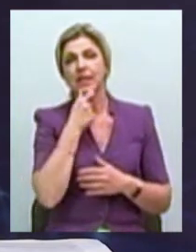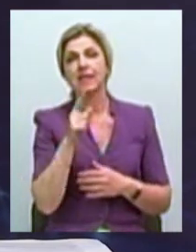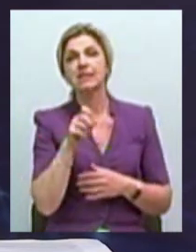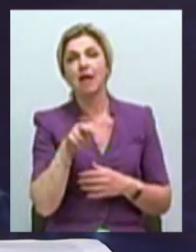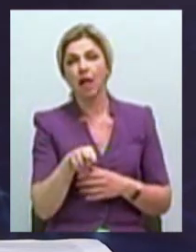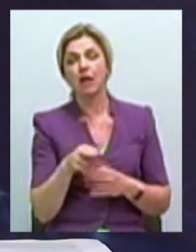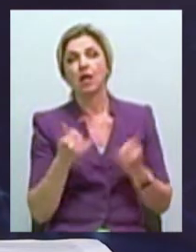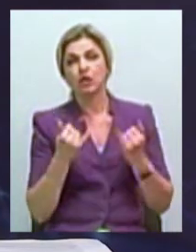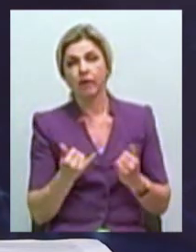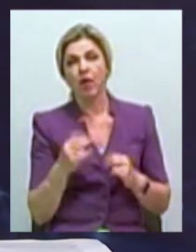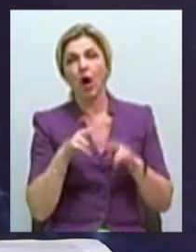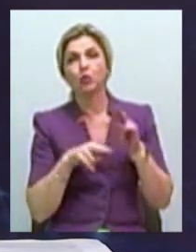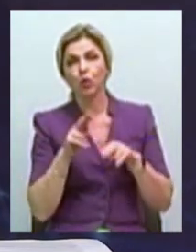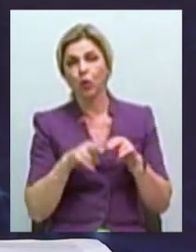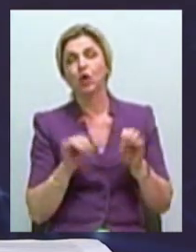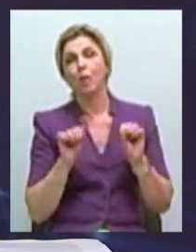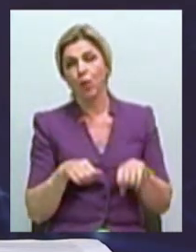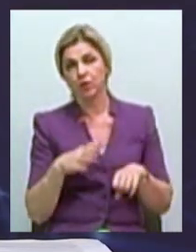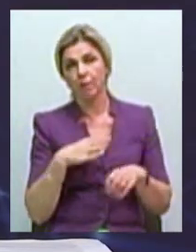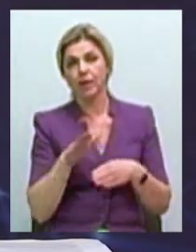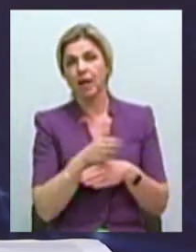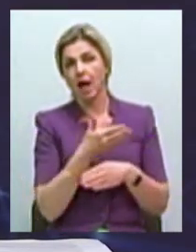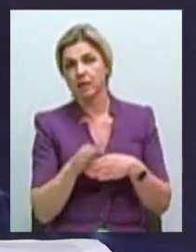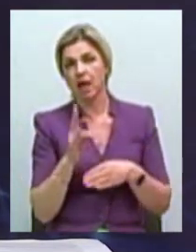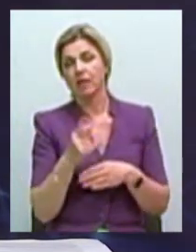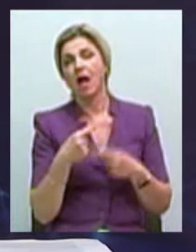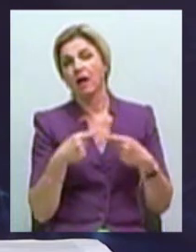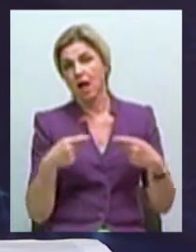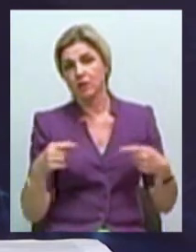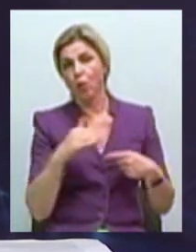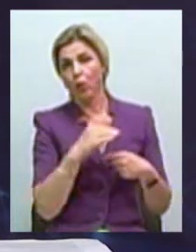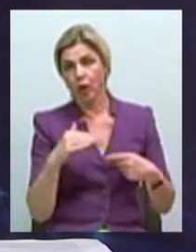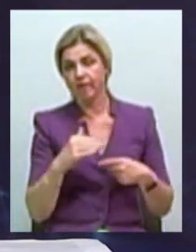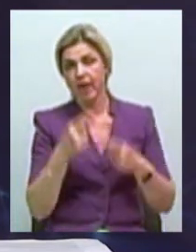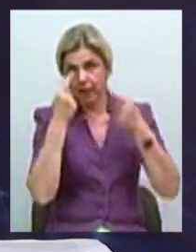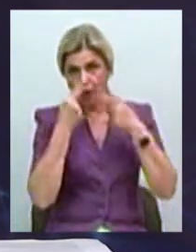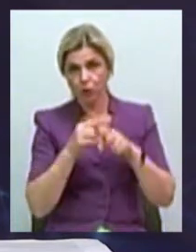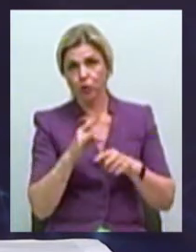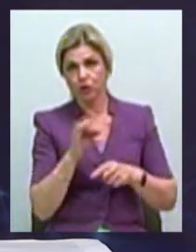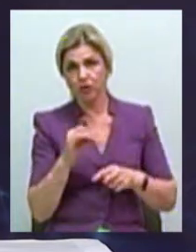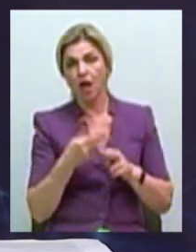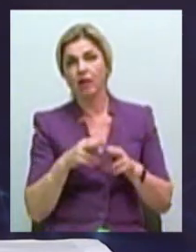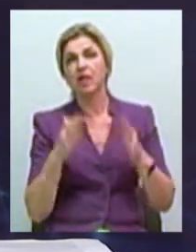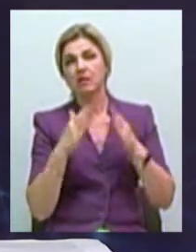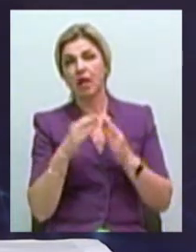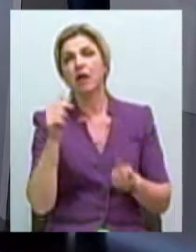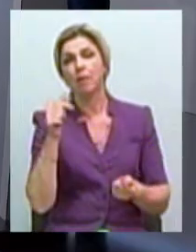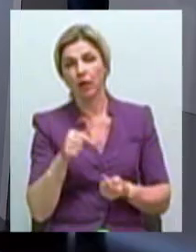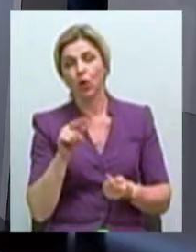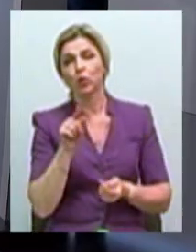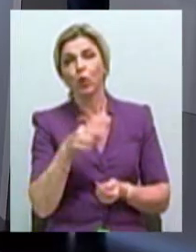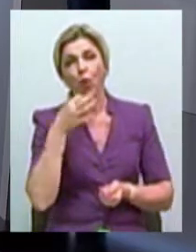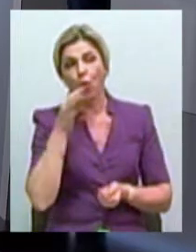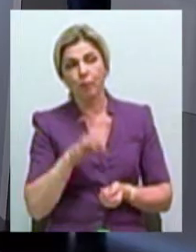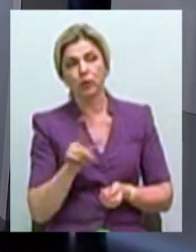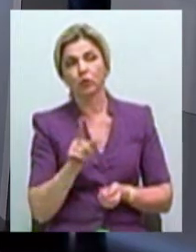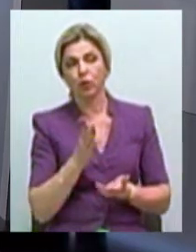яка современними конструкціями може може розділено на нескільки уровнів. Те технологічі це здання подходит і той опыту, який